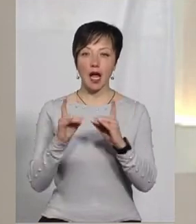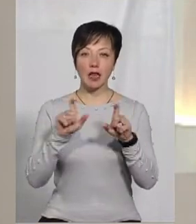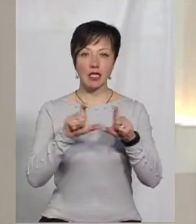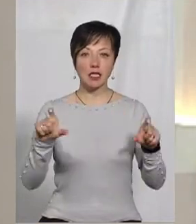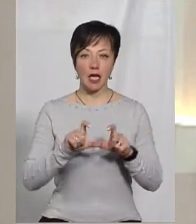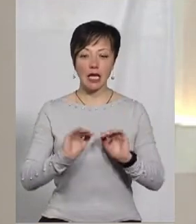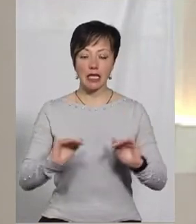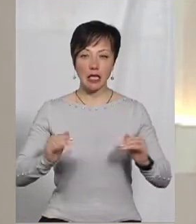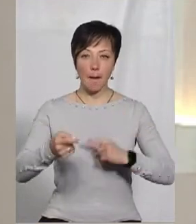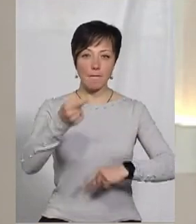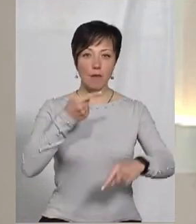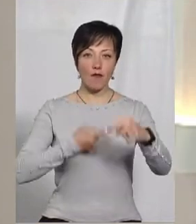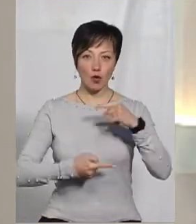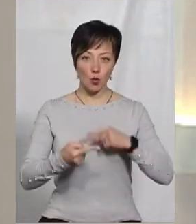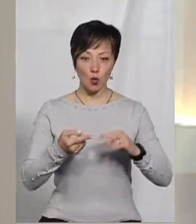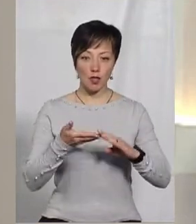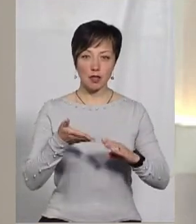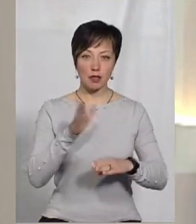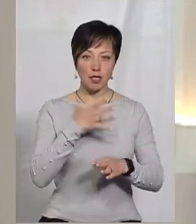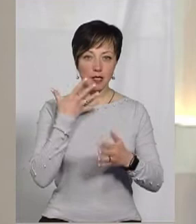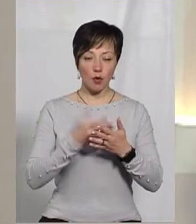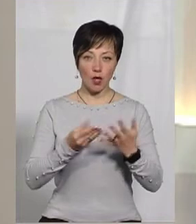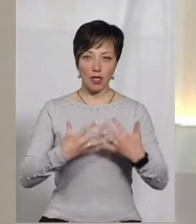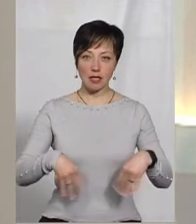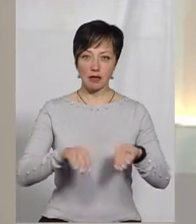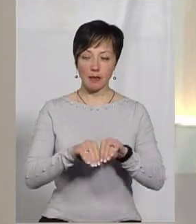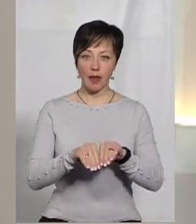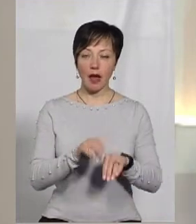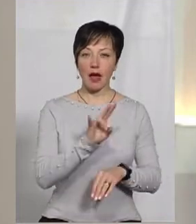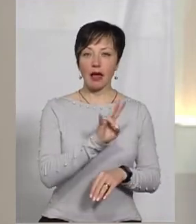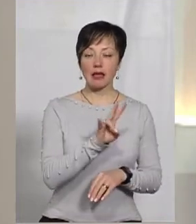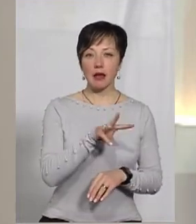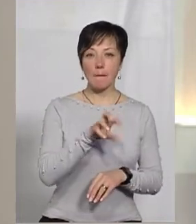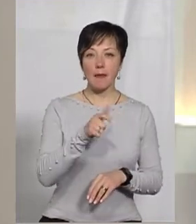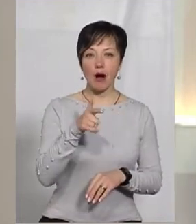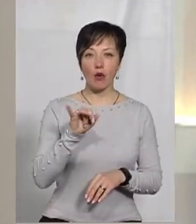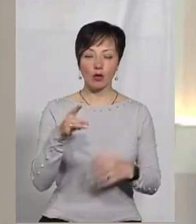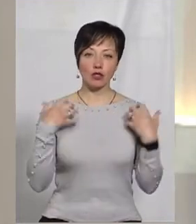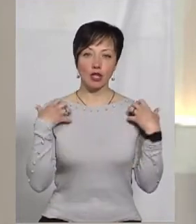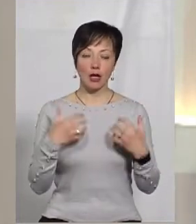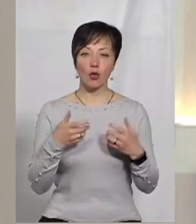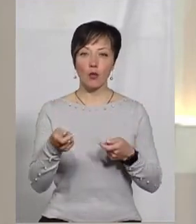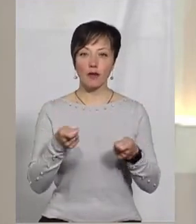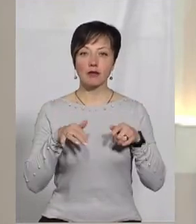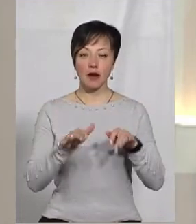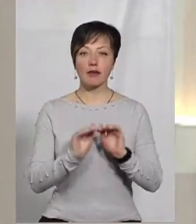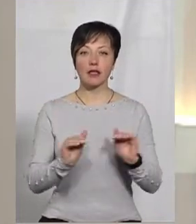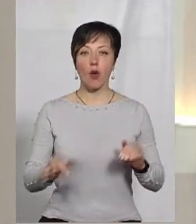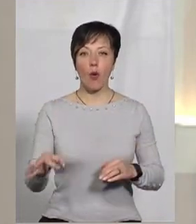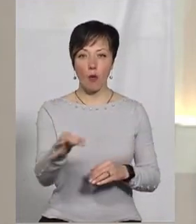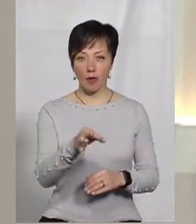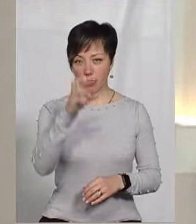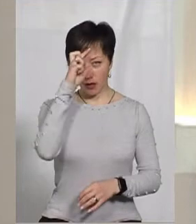закладів діти повернулись до своїх сімей. У Ніне Магор, начальниці управління у справах дітей Хмельницької